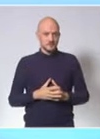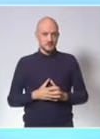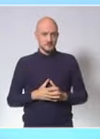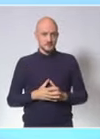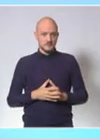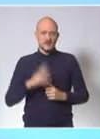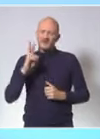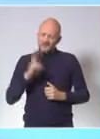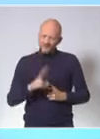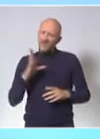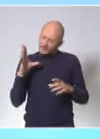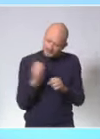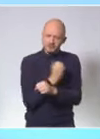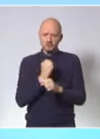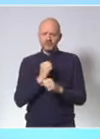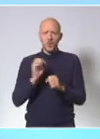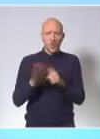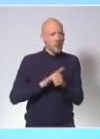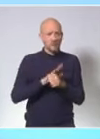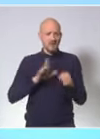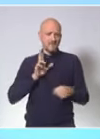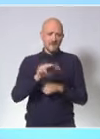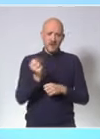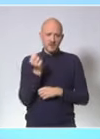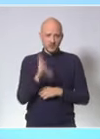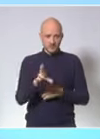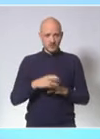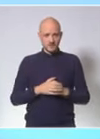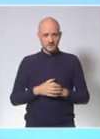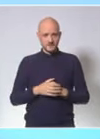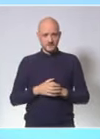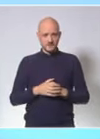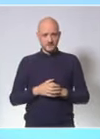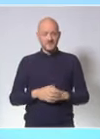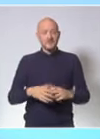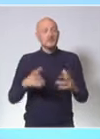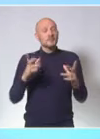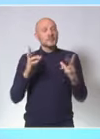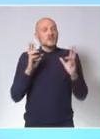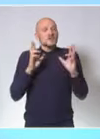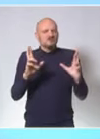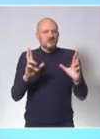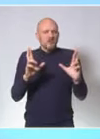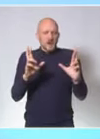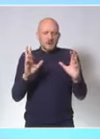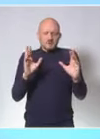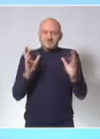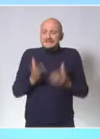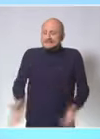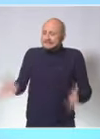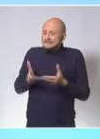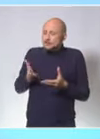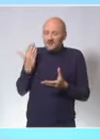du fond du cœur, malgré ce contexte difficile, mais que nous saurons surmonter d